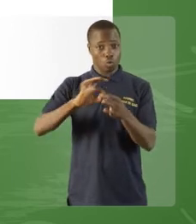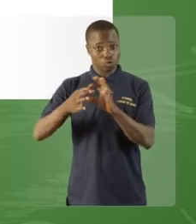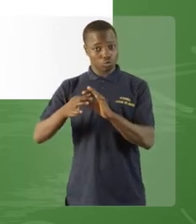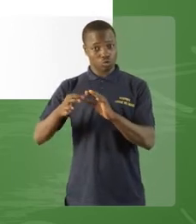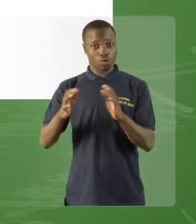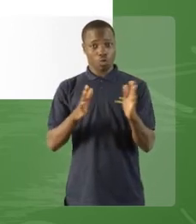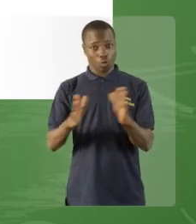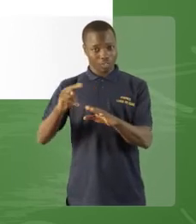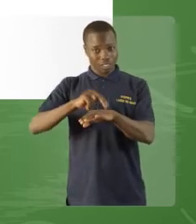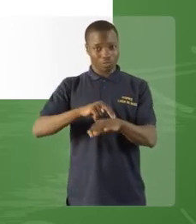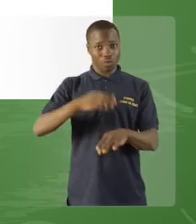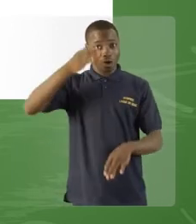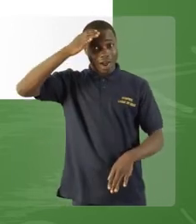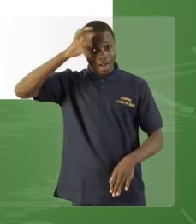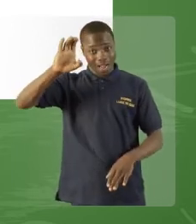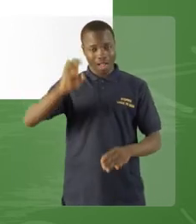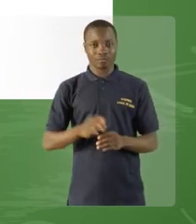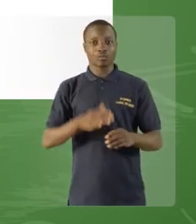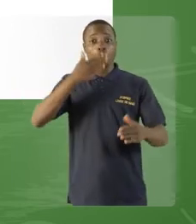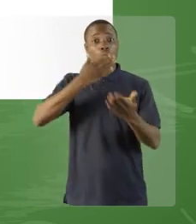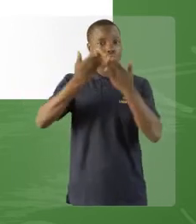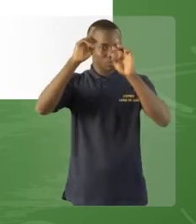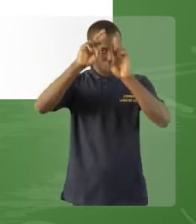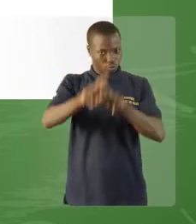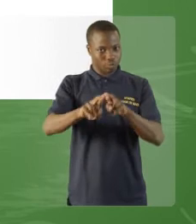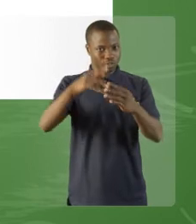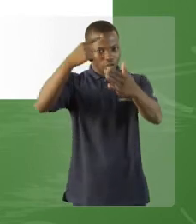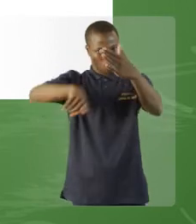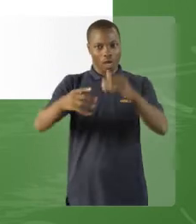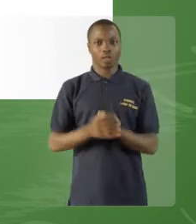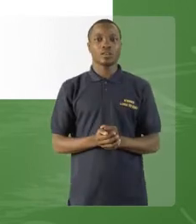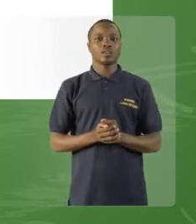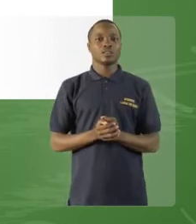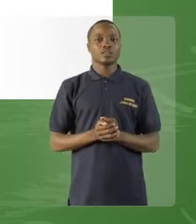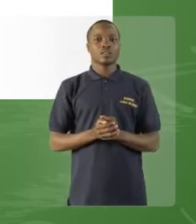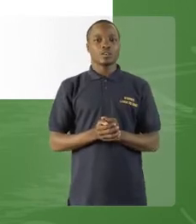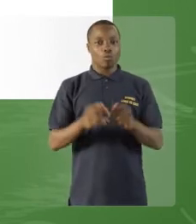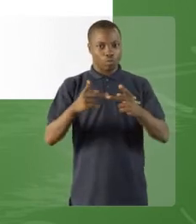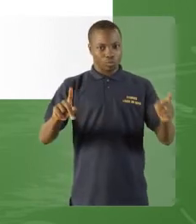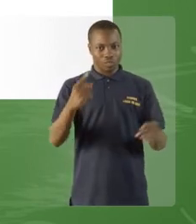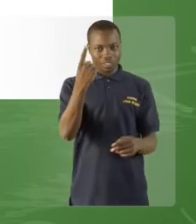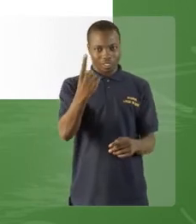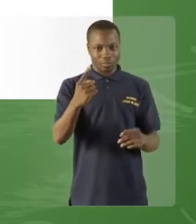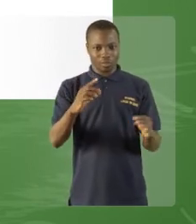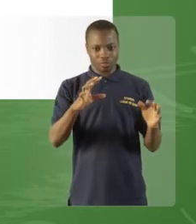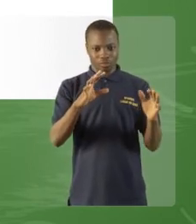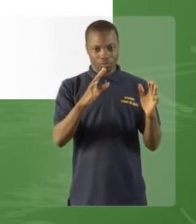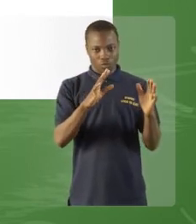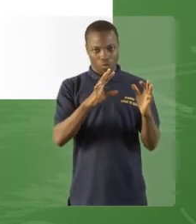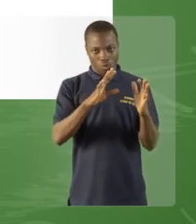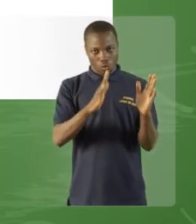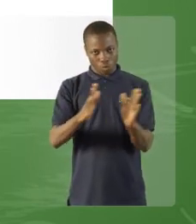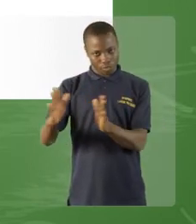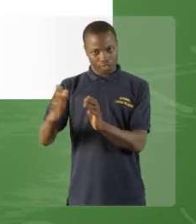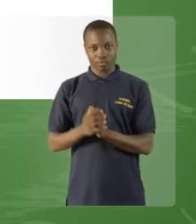remarquez avec moi qu'ici, les deux propositions sont reliées par la conjonction de coordination «